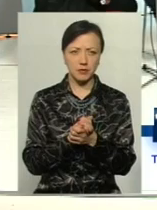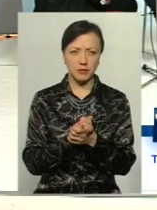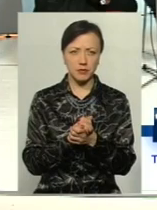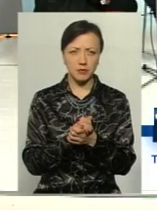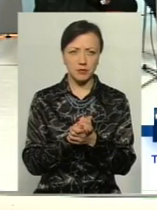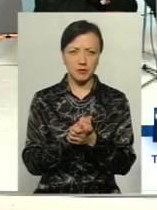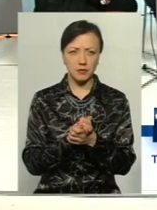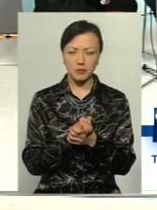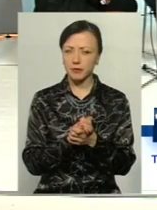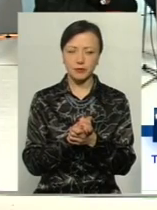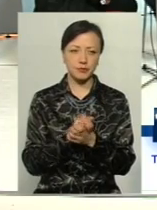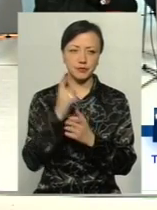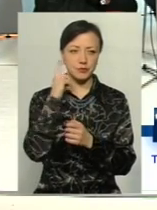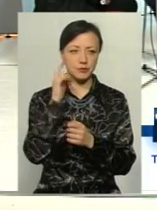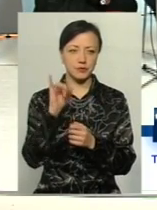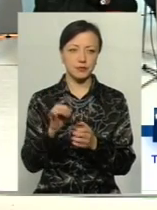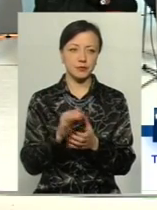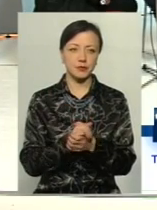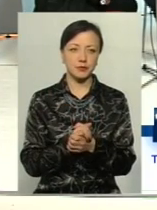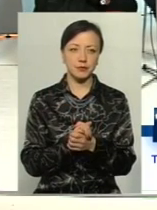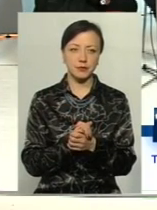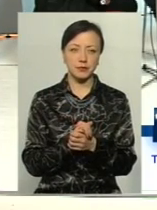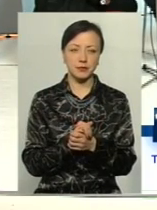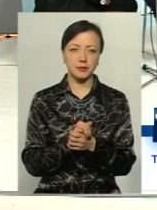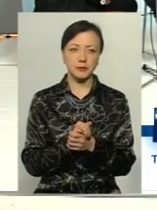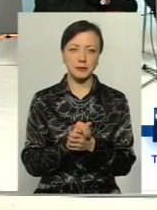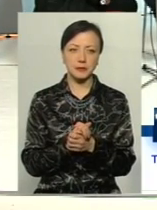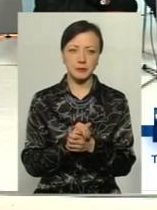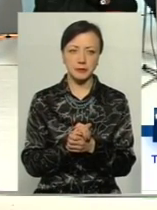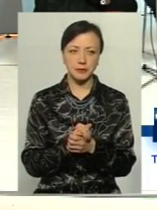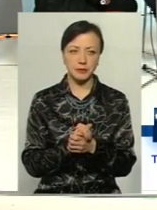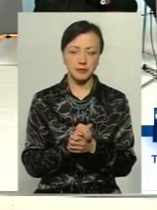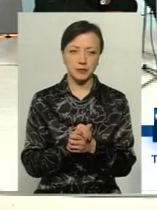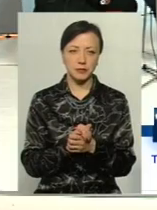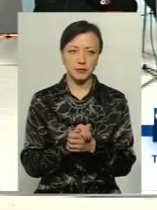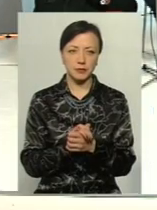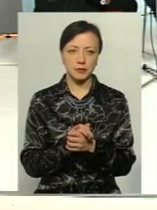почув. Не почув. Що з приводу судових